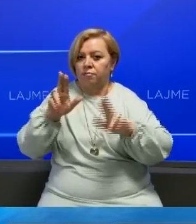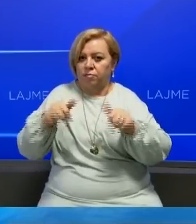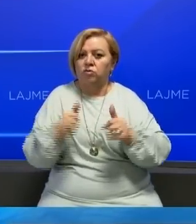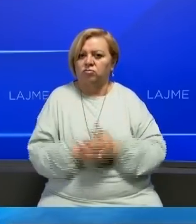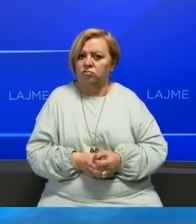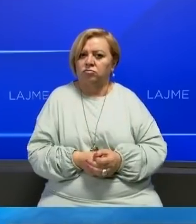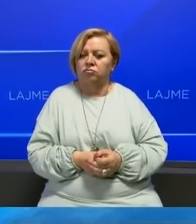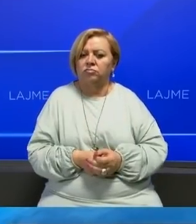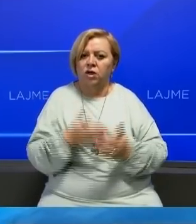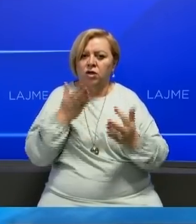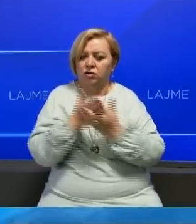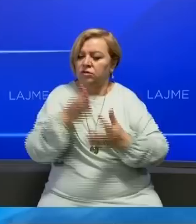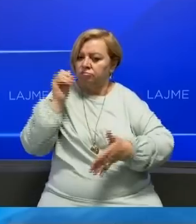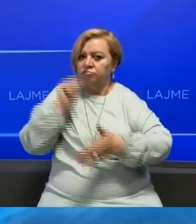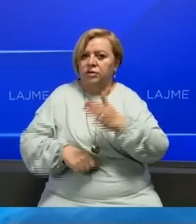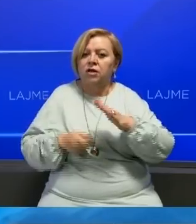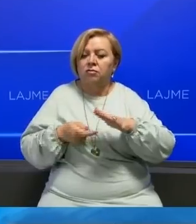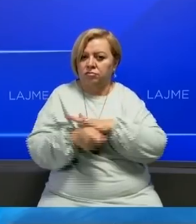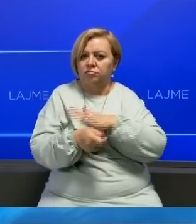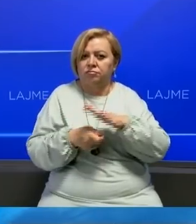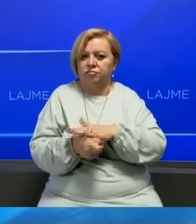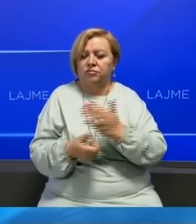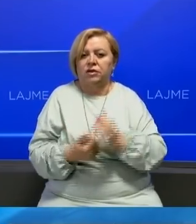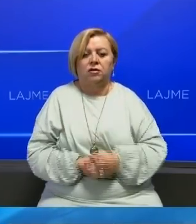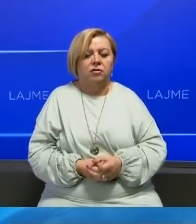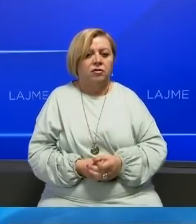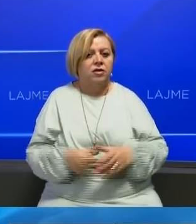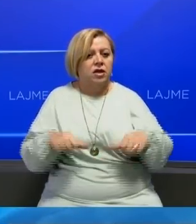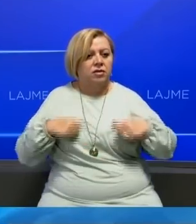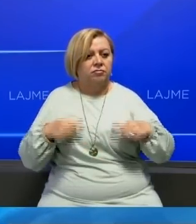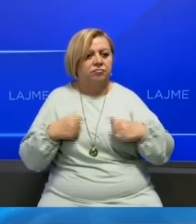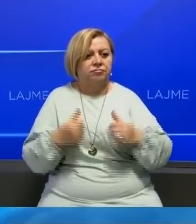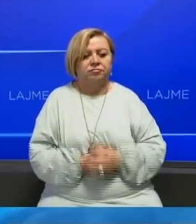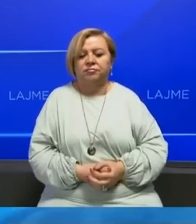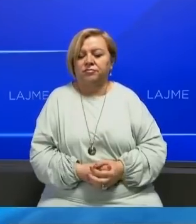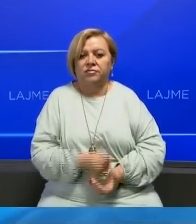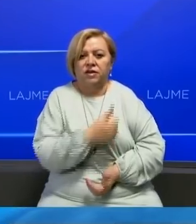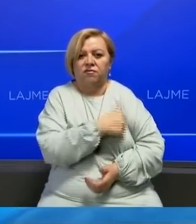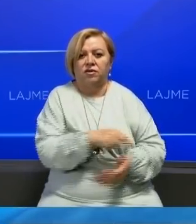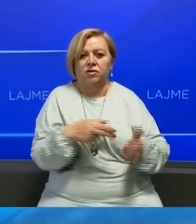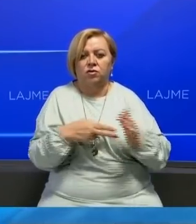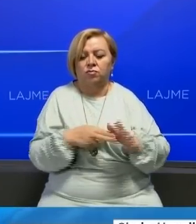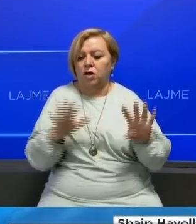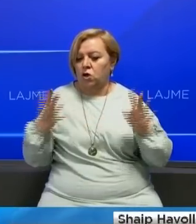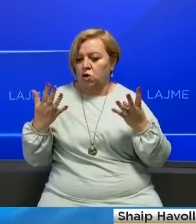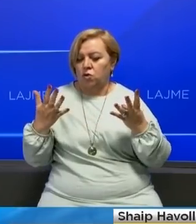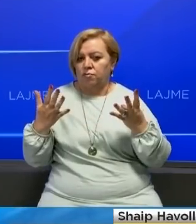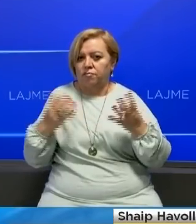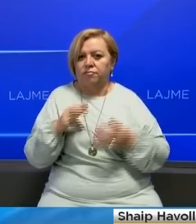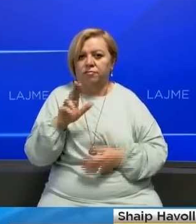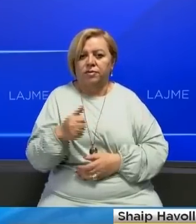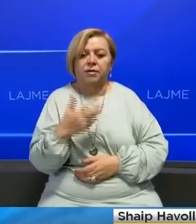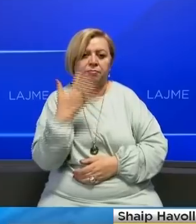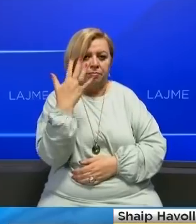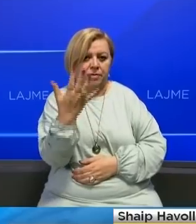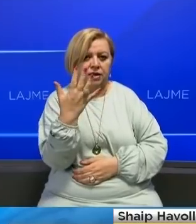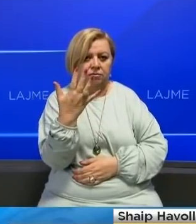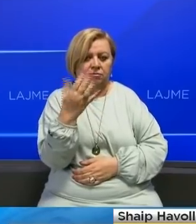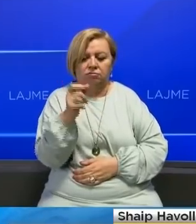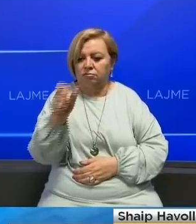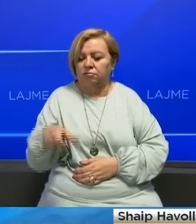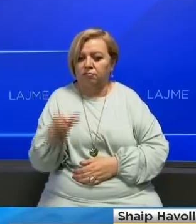kendikem në parandalimin e korupcionit edhe në jetën në reale. Gjatë vitit 2019 kemi pas 5 raste të